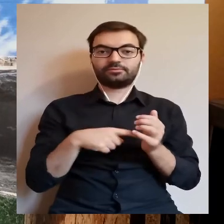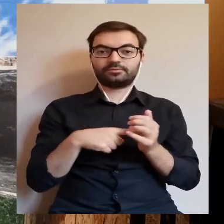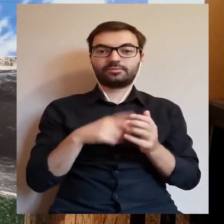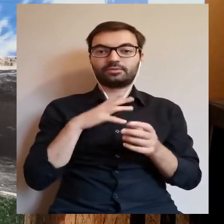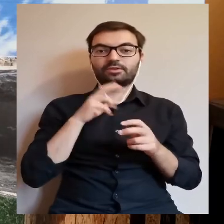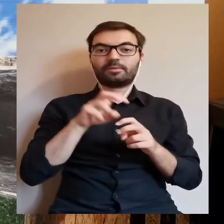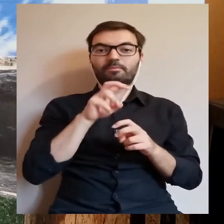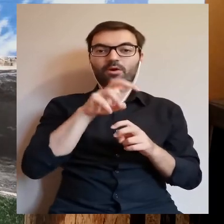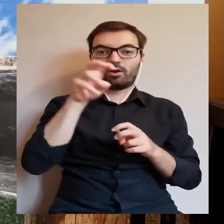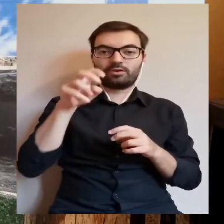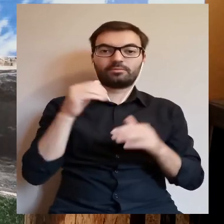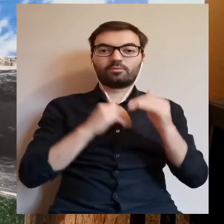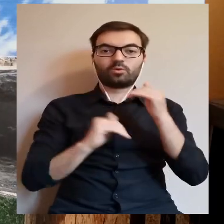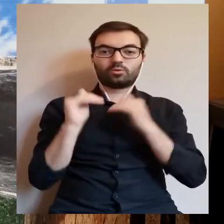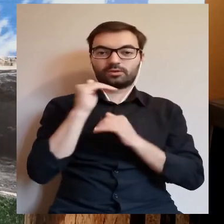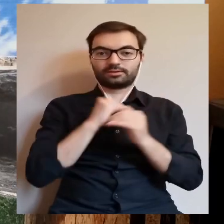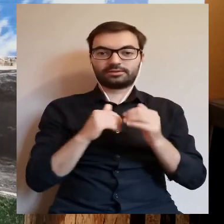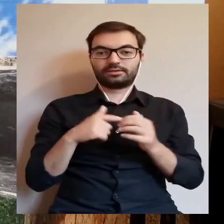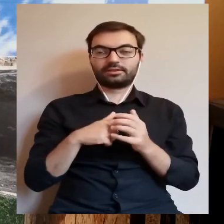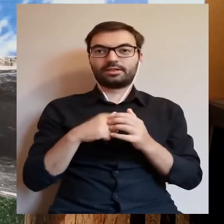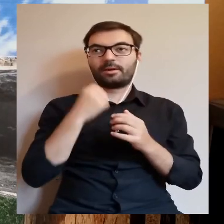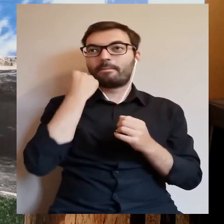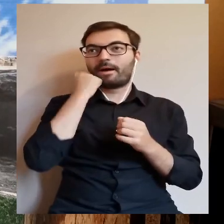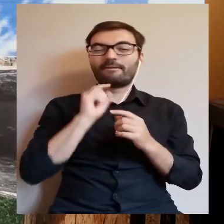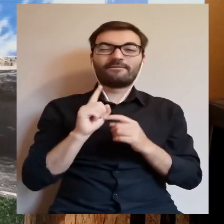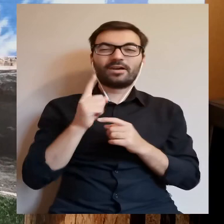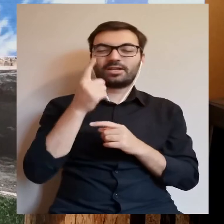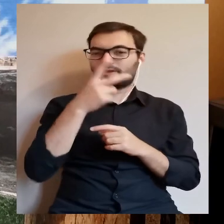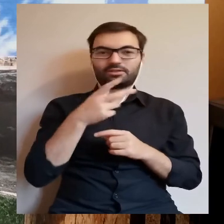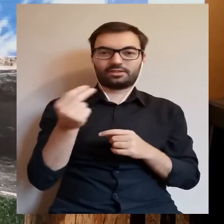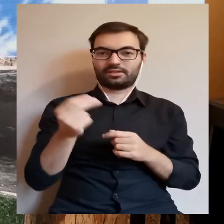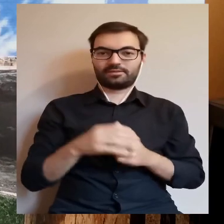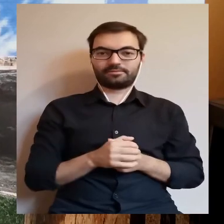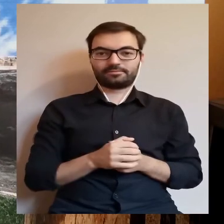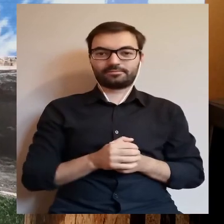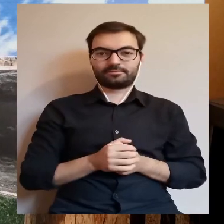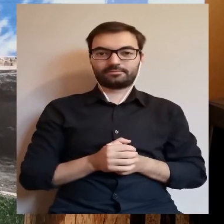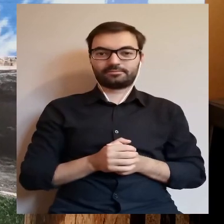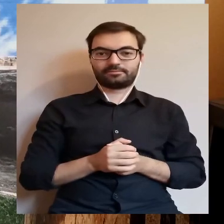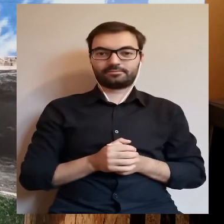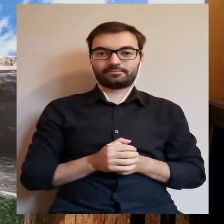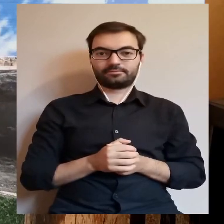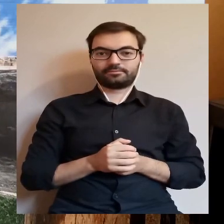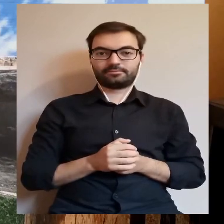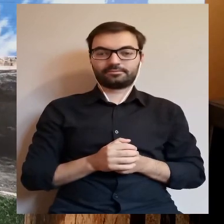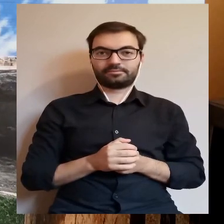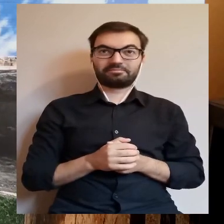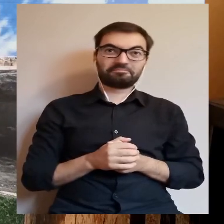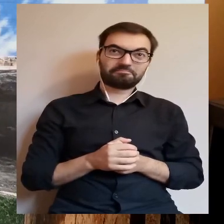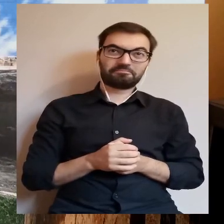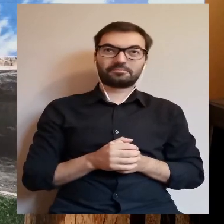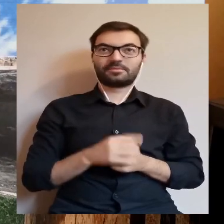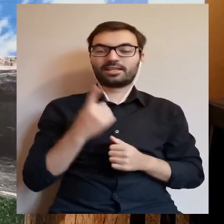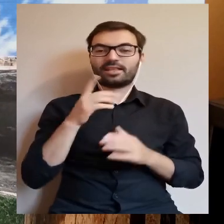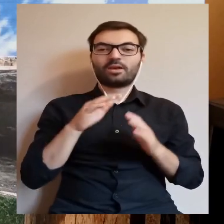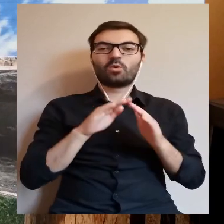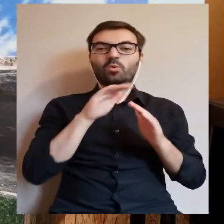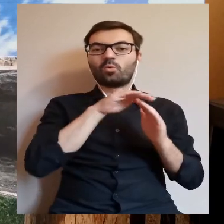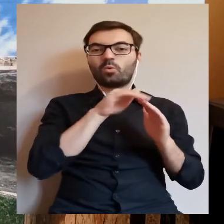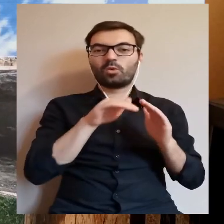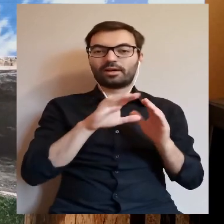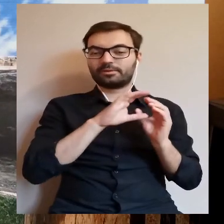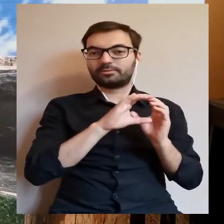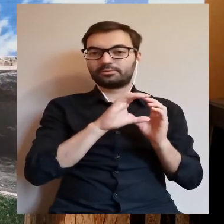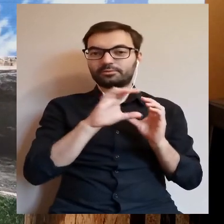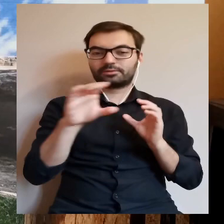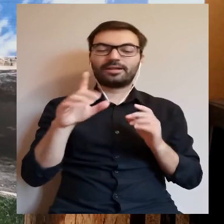można sobie połazić po górkach. Nie są to góry bardzo wysokie. Zresztą właściwie jest to, powiedzielibyśmy jedno pasmo,